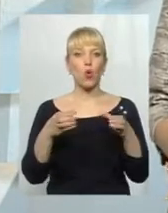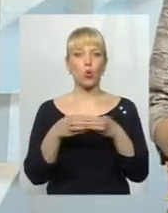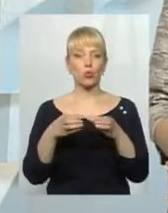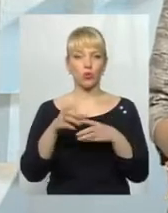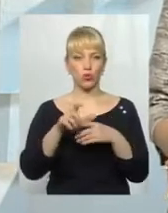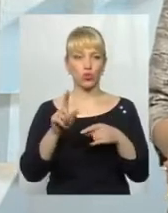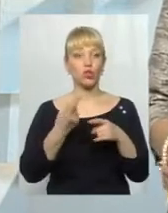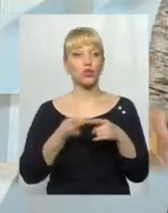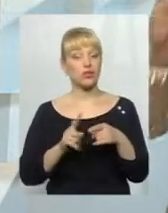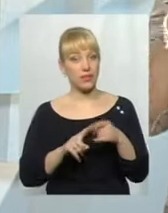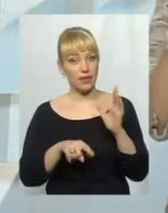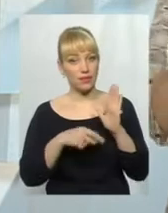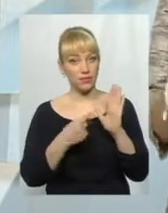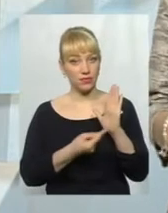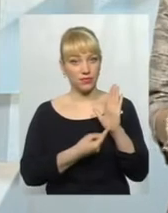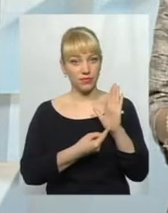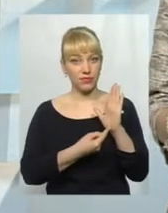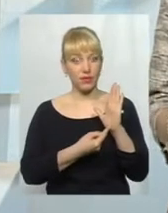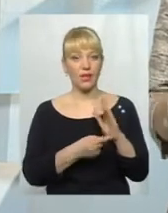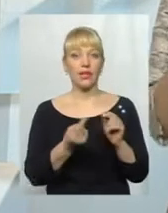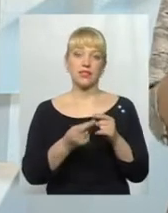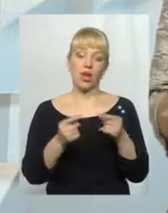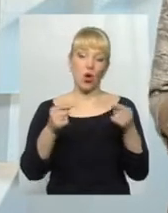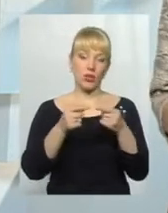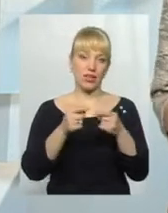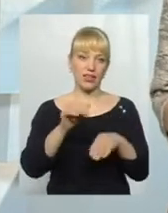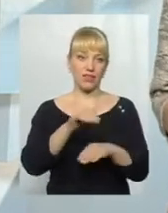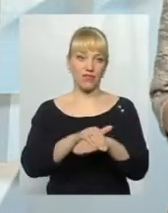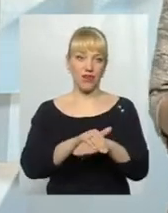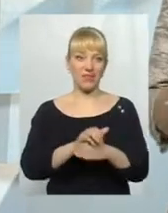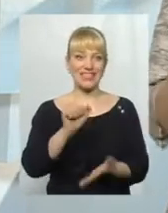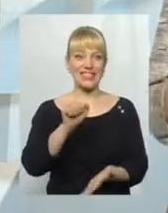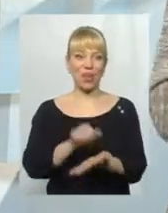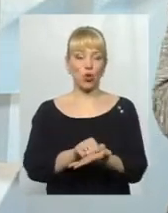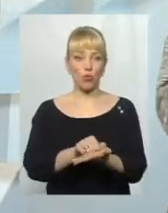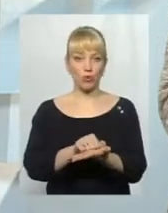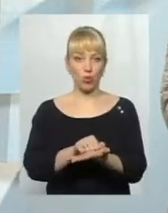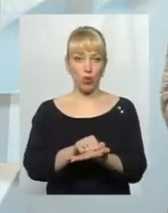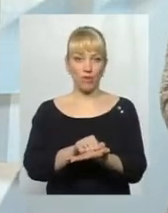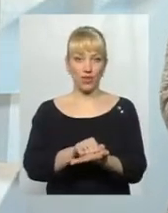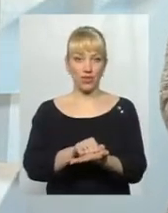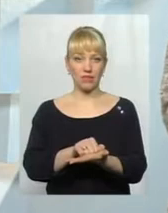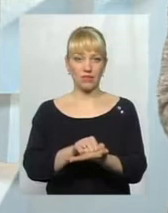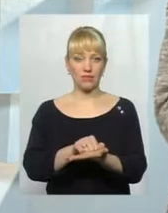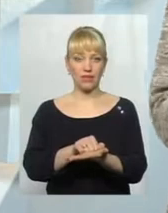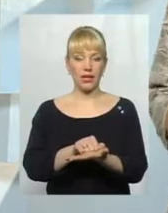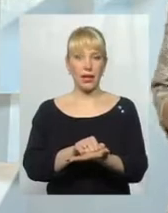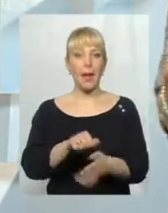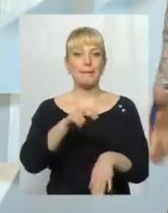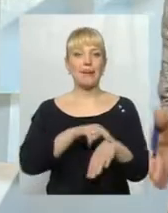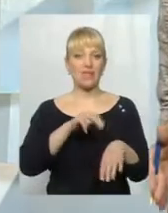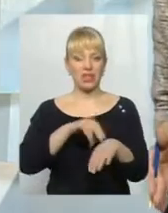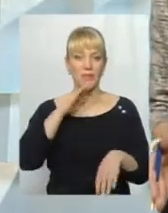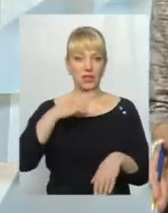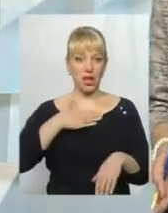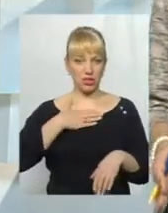Що це? Це конкретний факт, задокументований правниками, нашими